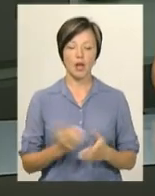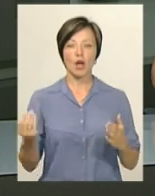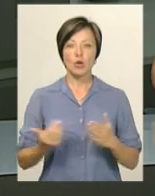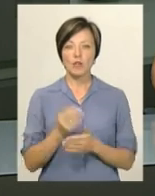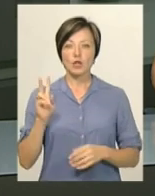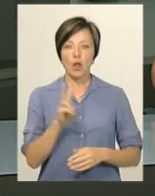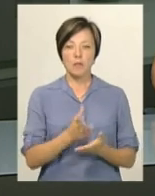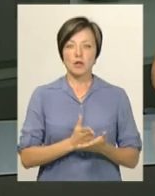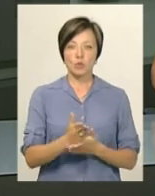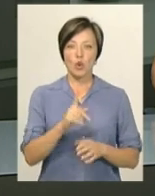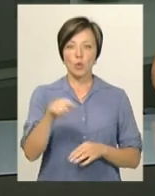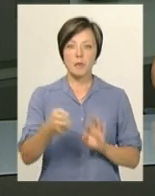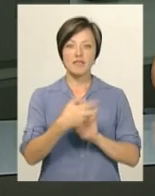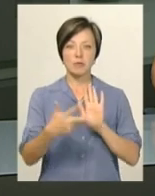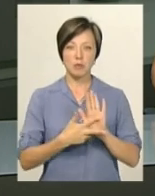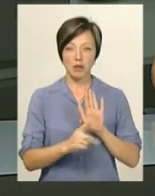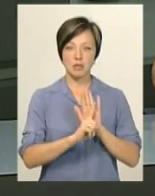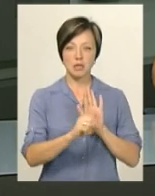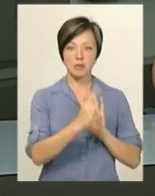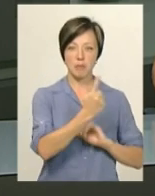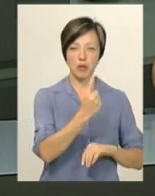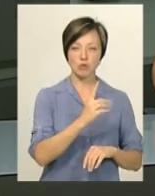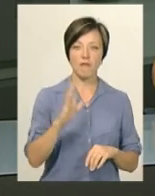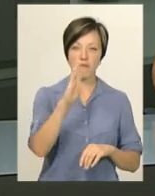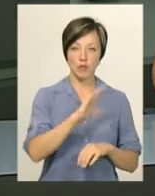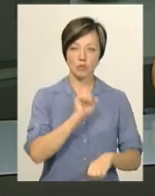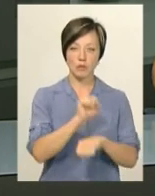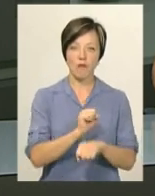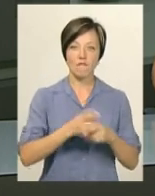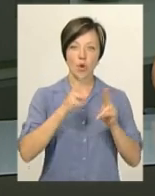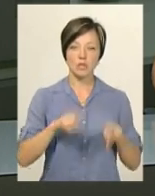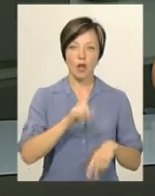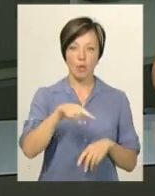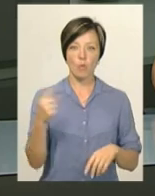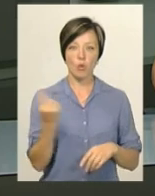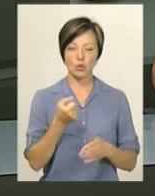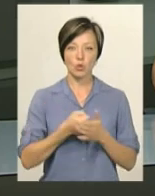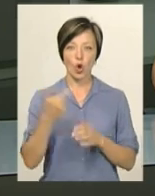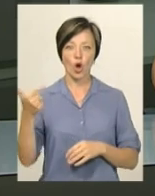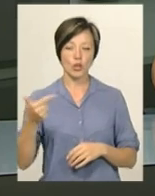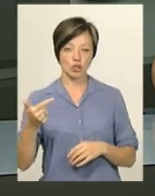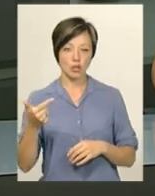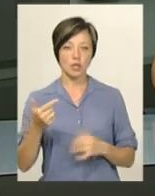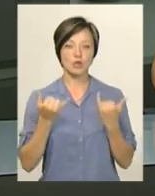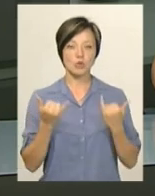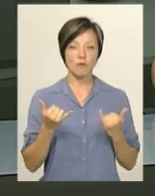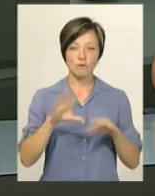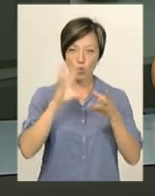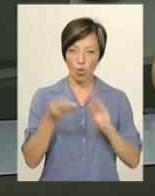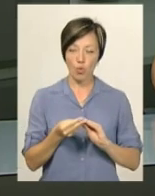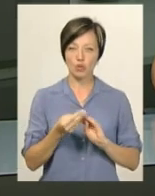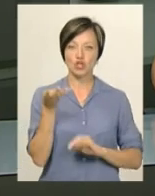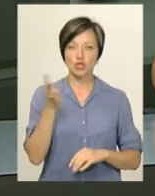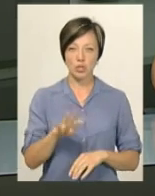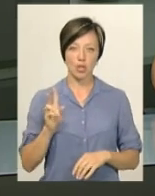тролейбусний маршрут номер 18 курсуватиме з 1 вересня із зупинки автостанція номер 1 до Гречан. Всього на маршрут вийдуть